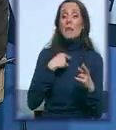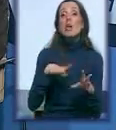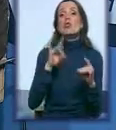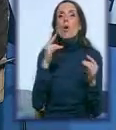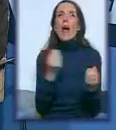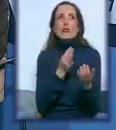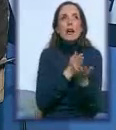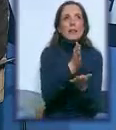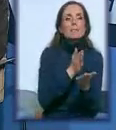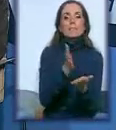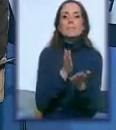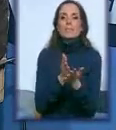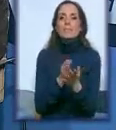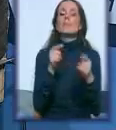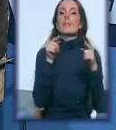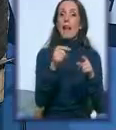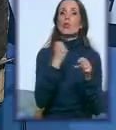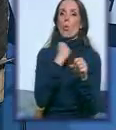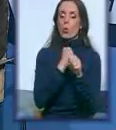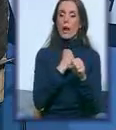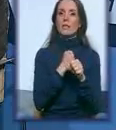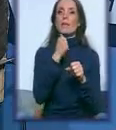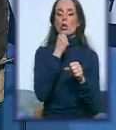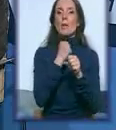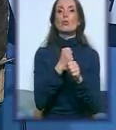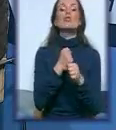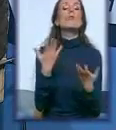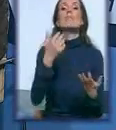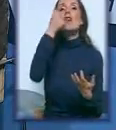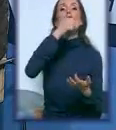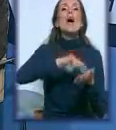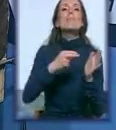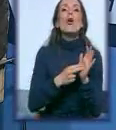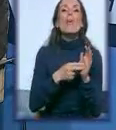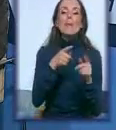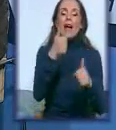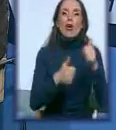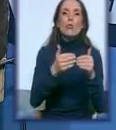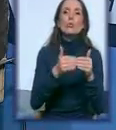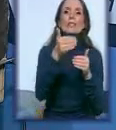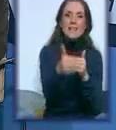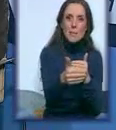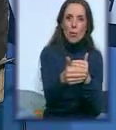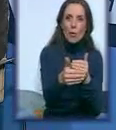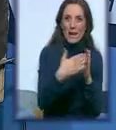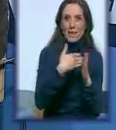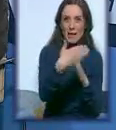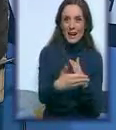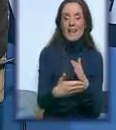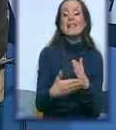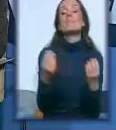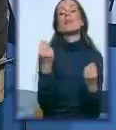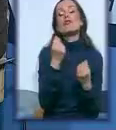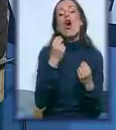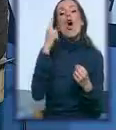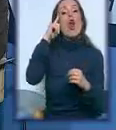moduse da to uradimo i da podržimo. Šta je problem pomeranja konkursa? Mi smo, logično je da naš konkurs